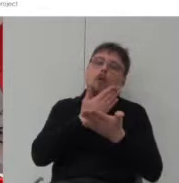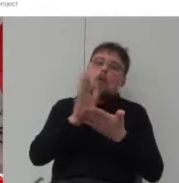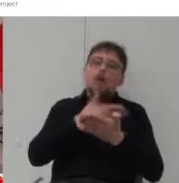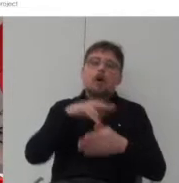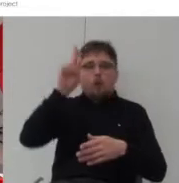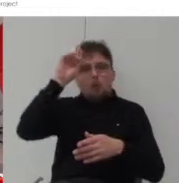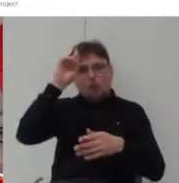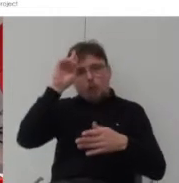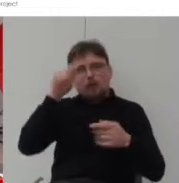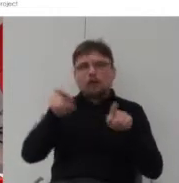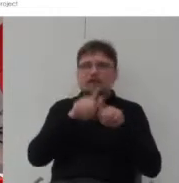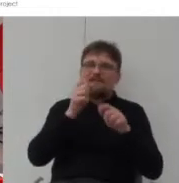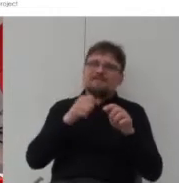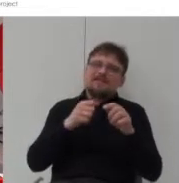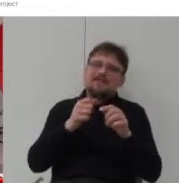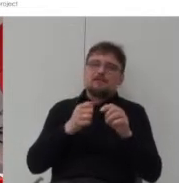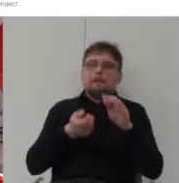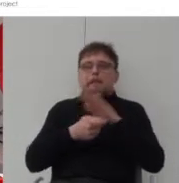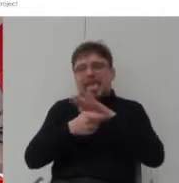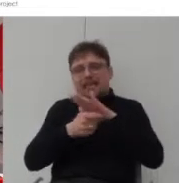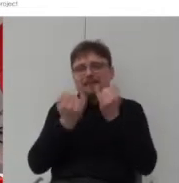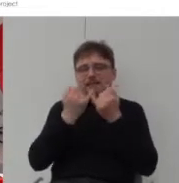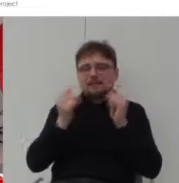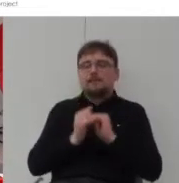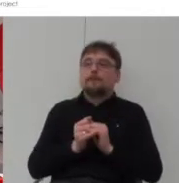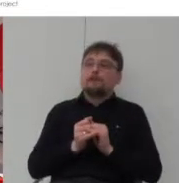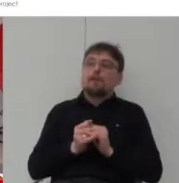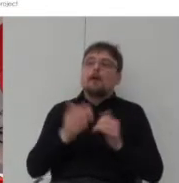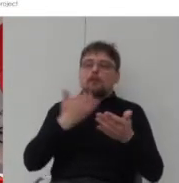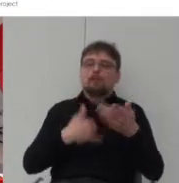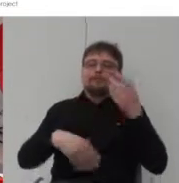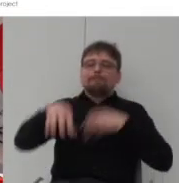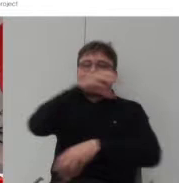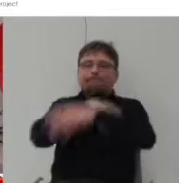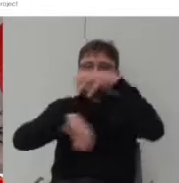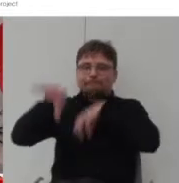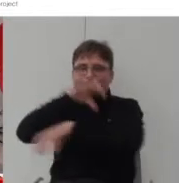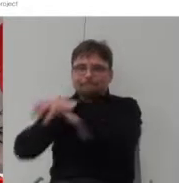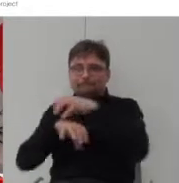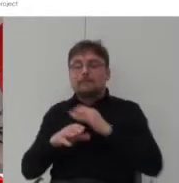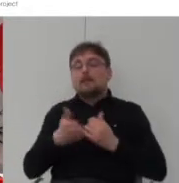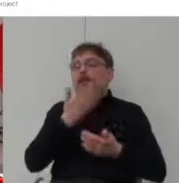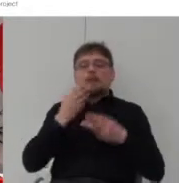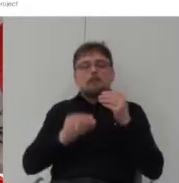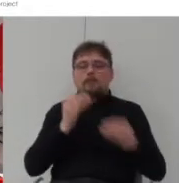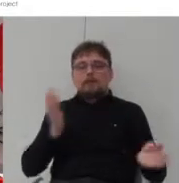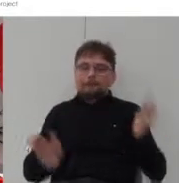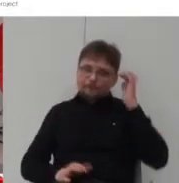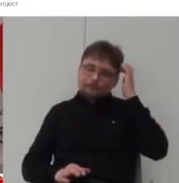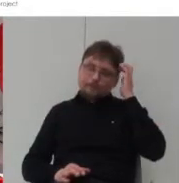instalacje dzięki temu bardzo łatwo można je przestawiać i układać je nad sobą nie ma problemów z instalacjami dodatkowo